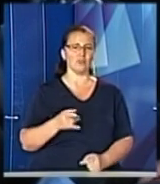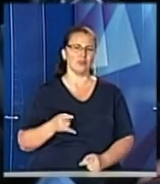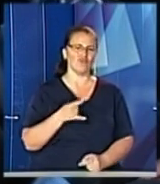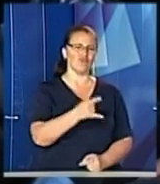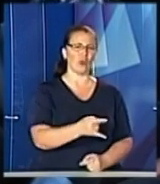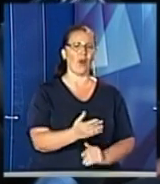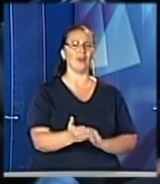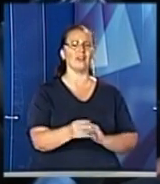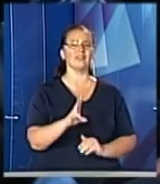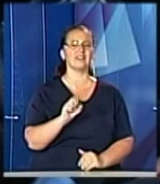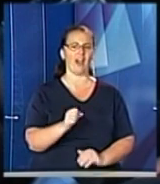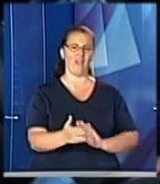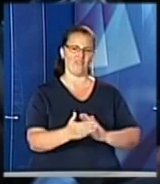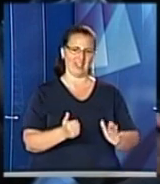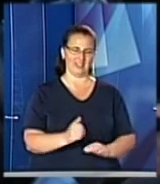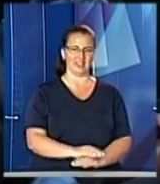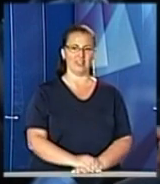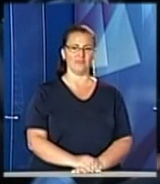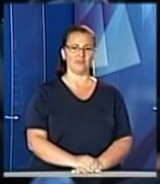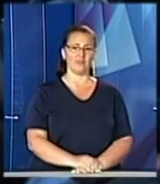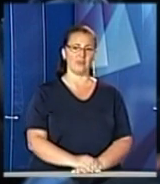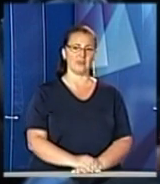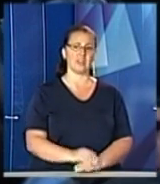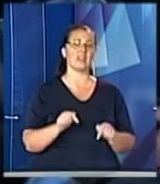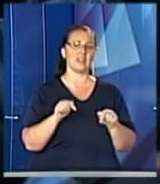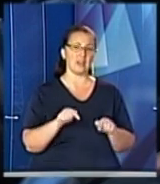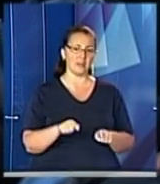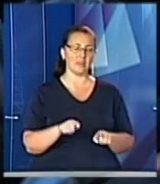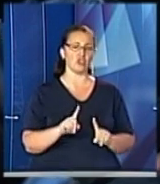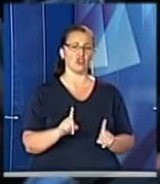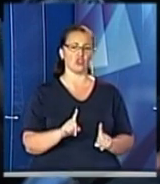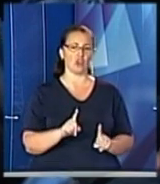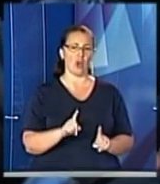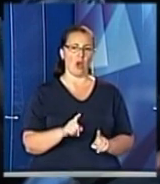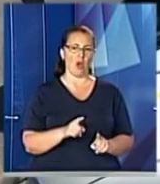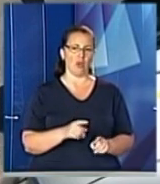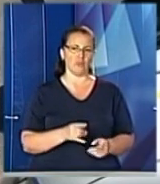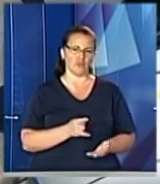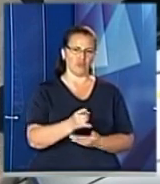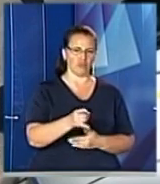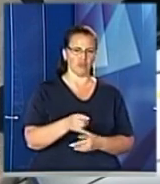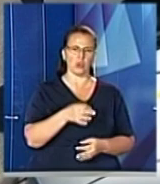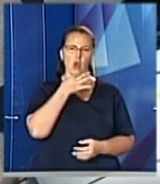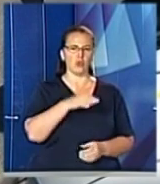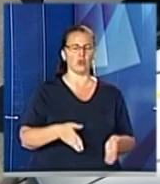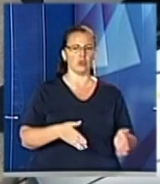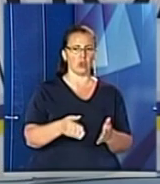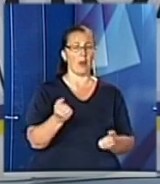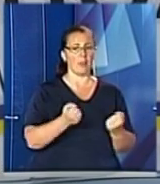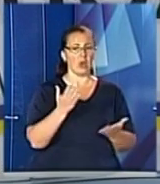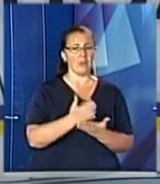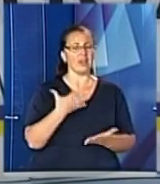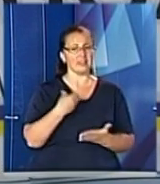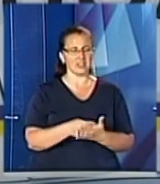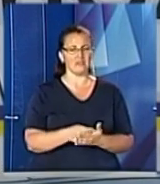виклики. І тим більше, що прохідність більша. Автомобілі мають своє конкретне